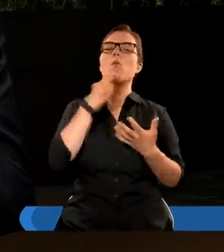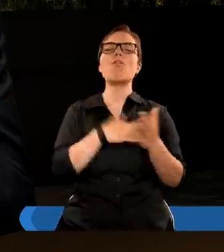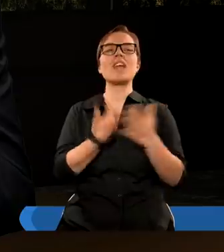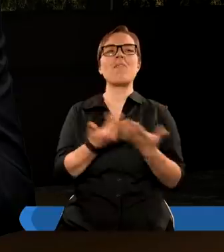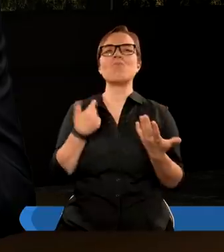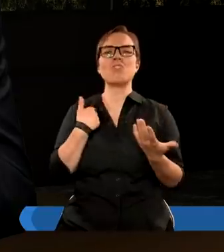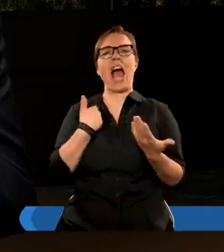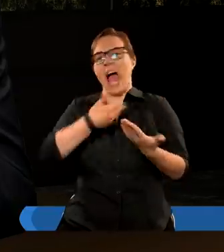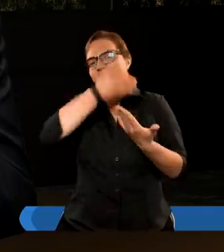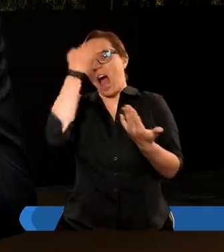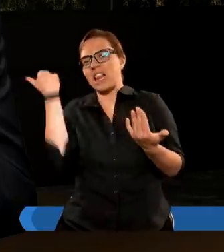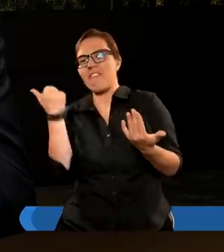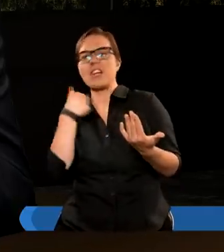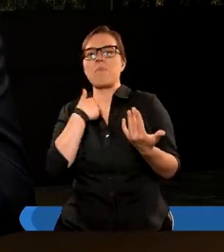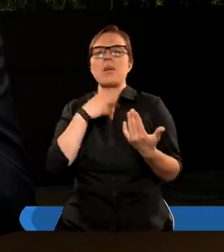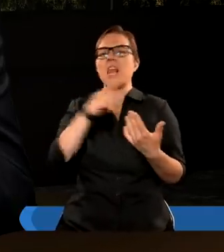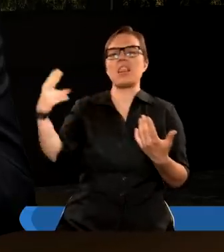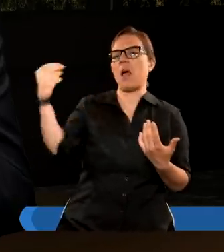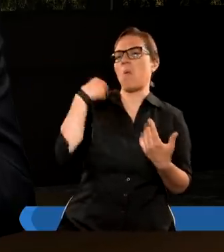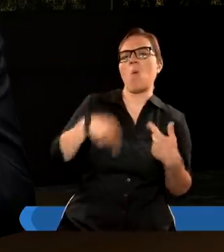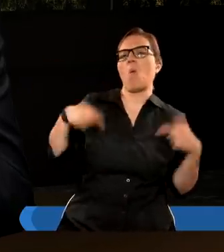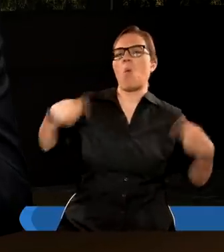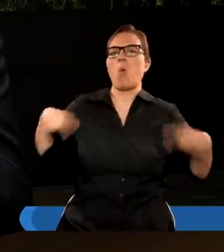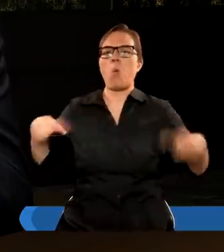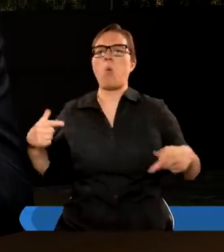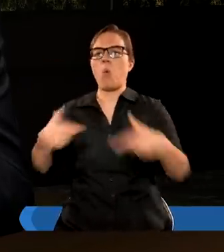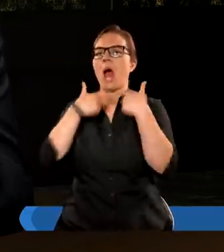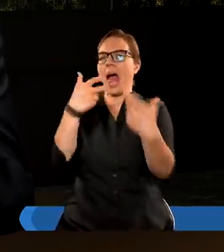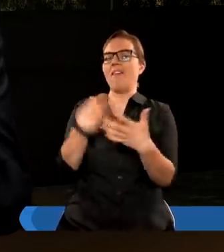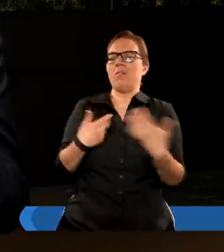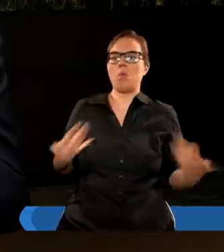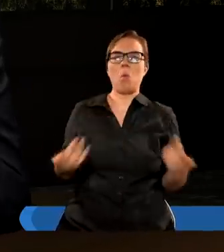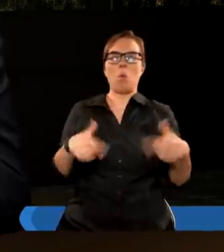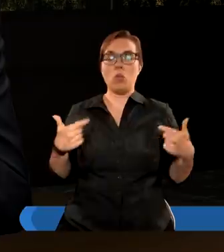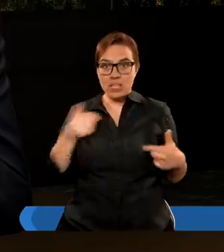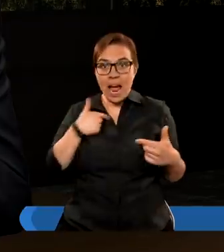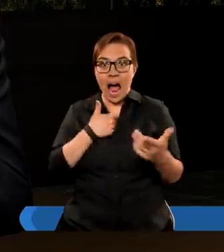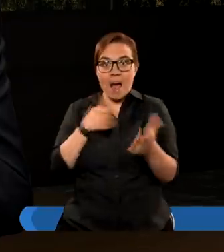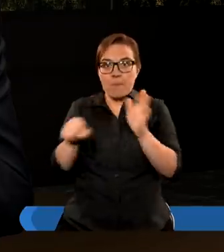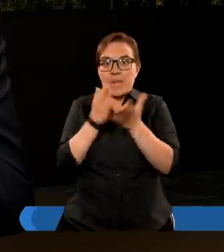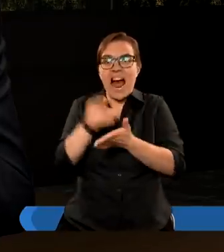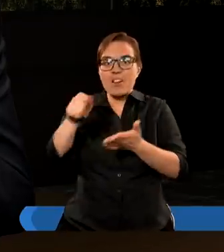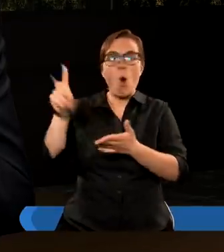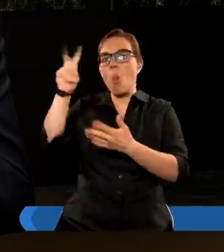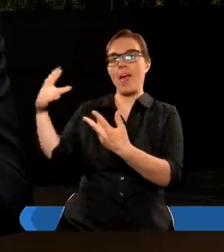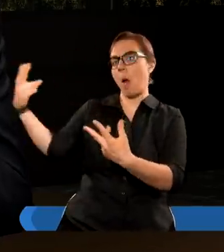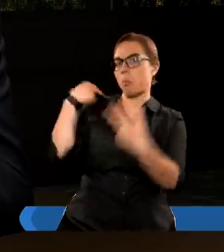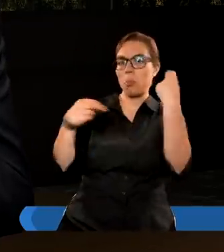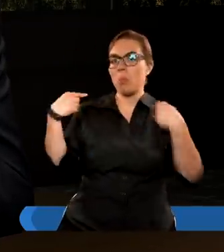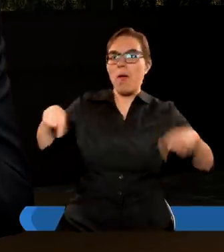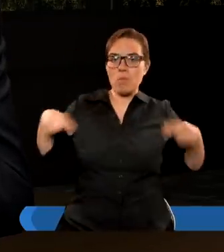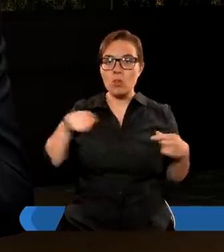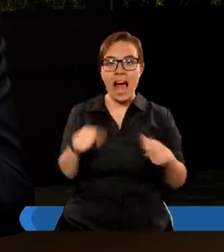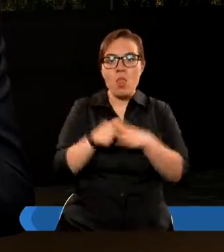a nikt mi o tym nie powiedział. Ewangelii mi nie ogłosił. I teraz co, ja mam pójść do piekła, na spalenie? Zatem